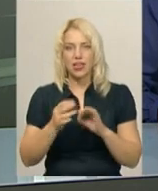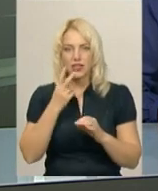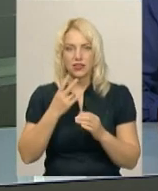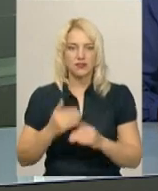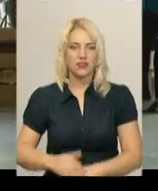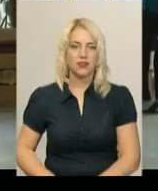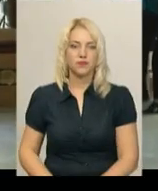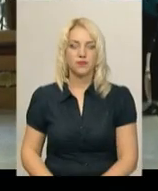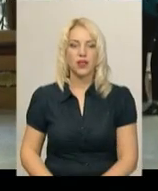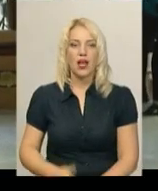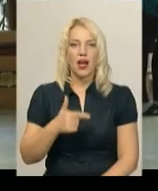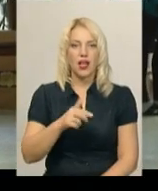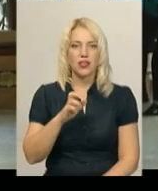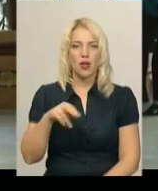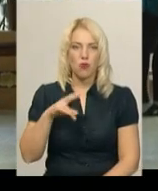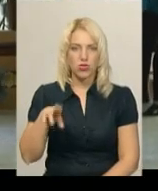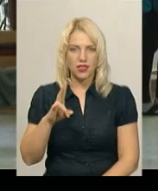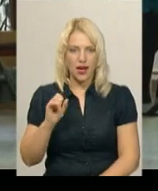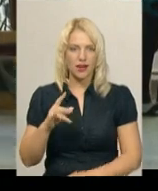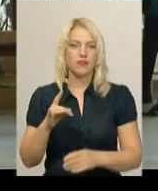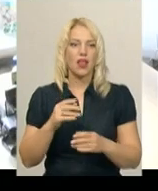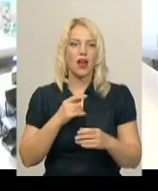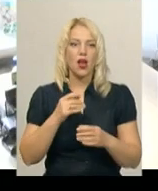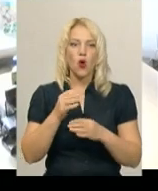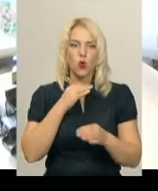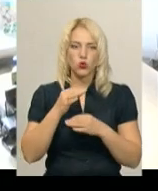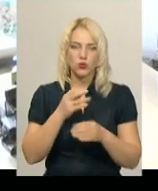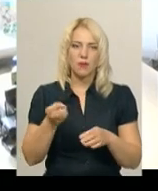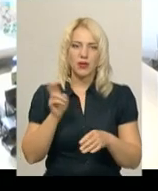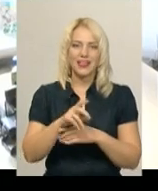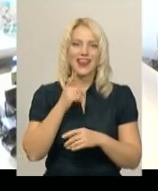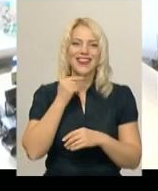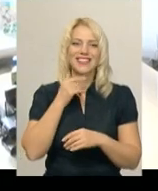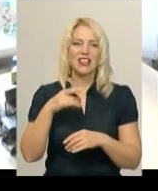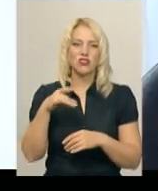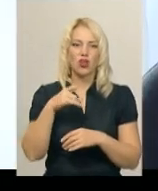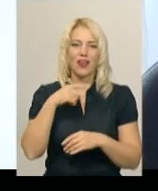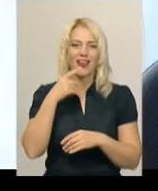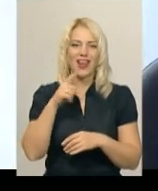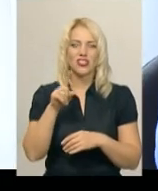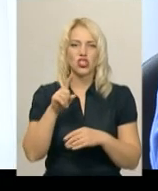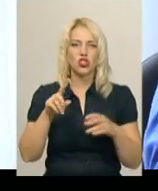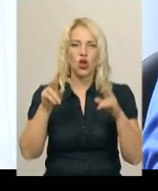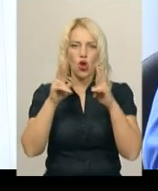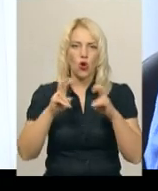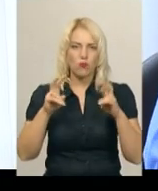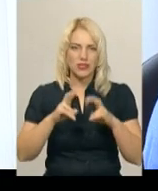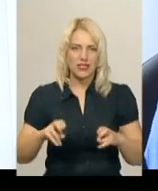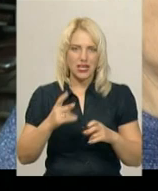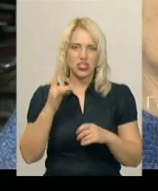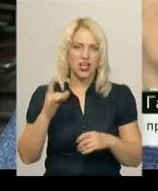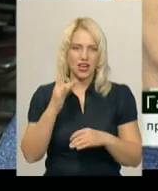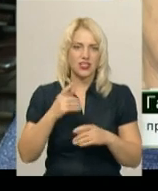Шевчук. Галина Боднар на консультацію до лікаря-мамолога приїхала з Красилівського району. Каже, обстеження проходить раз на